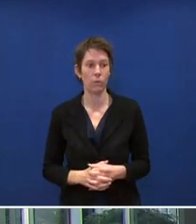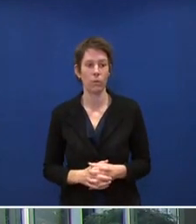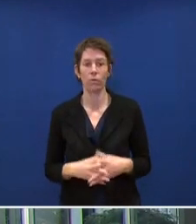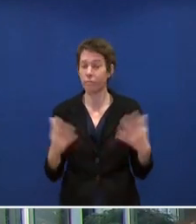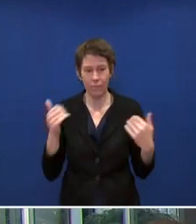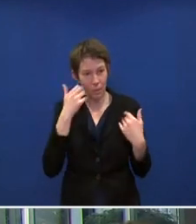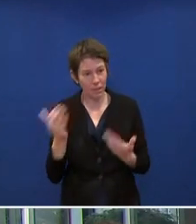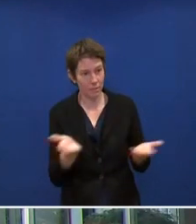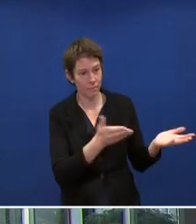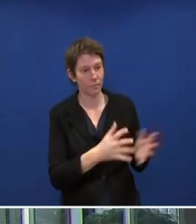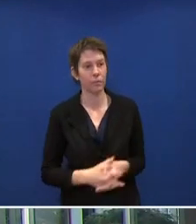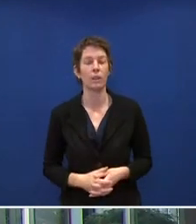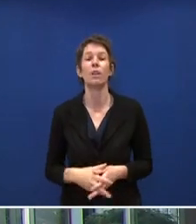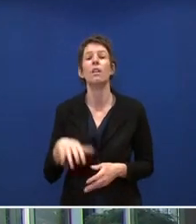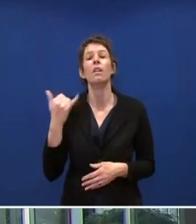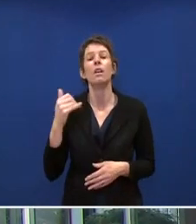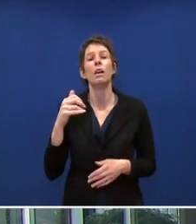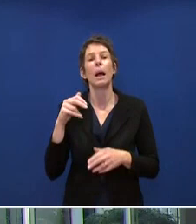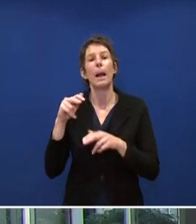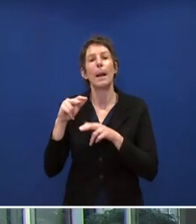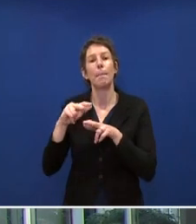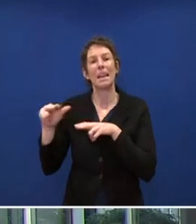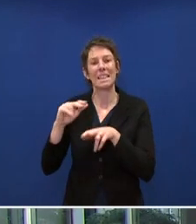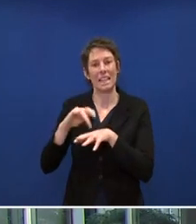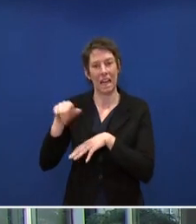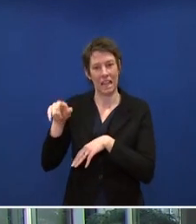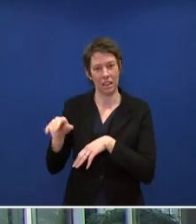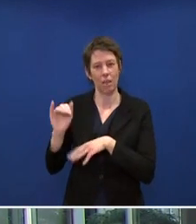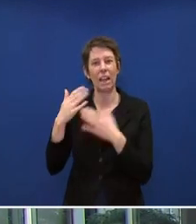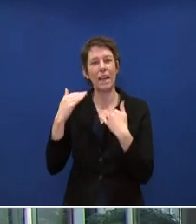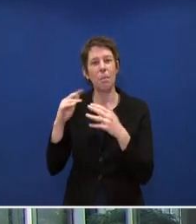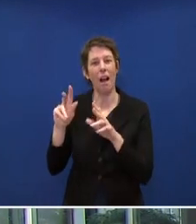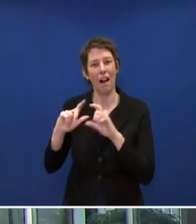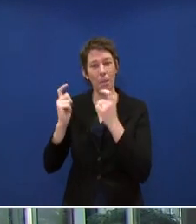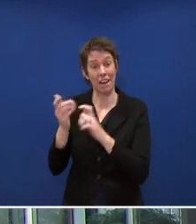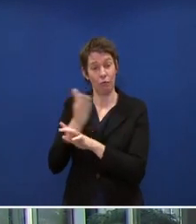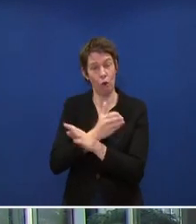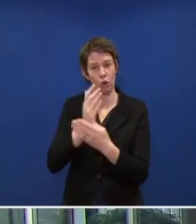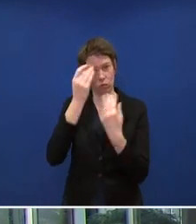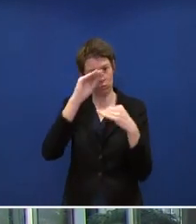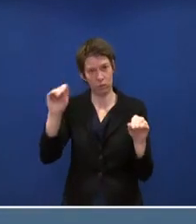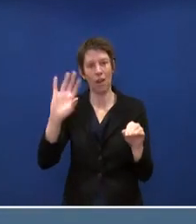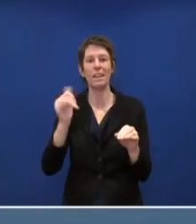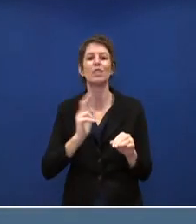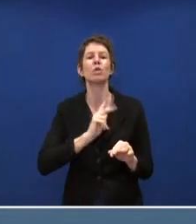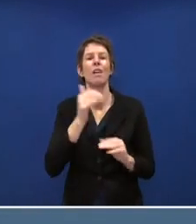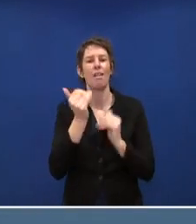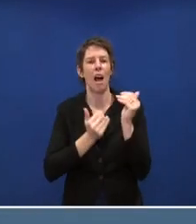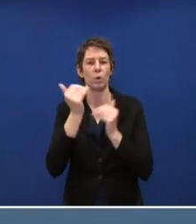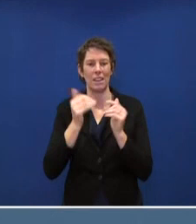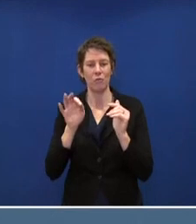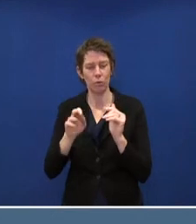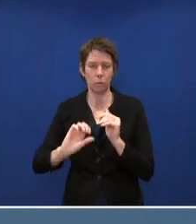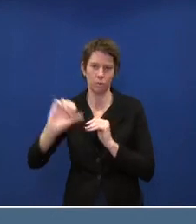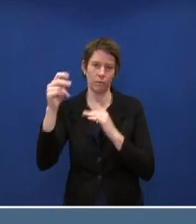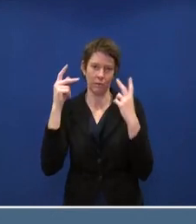An, bitte. Ja, die Ministerin hatte ja auch im Vorfeld des Klimakabinetts noch mal deutlich gemacht, dass ihr sozialer Ausgleich besonders wichtig